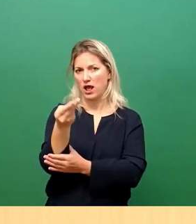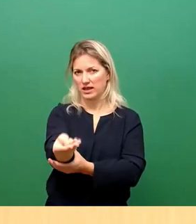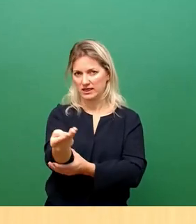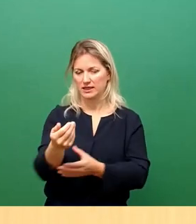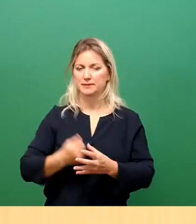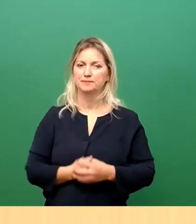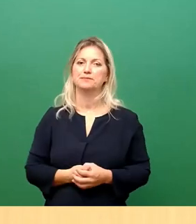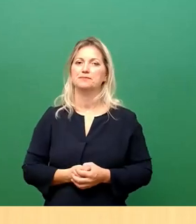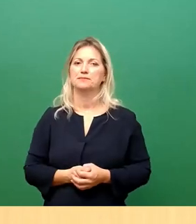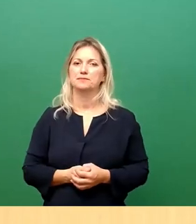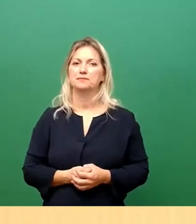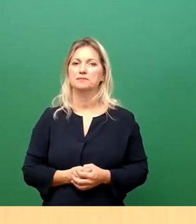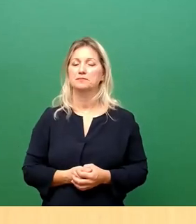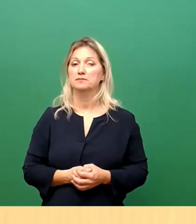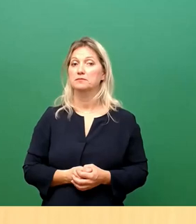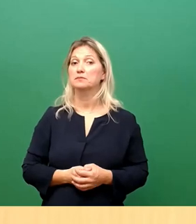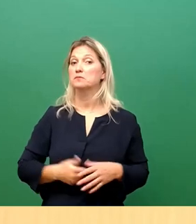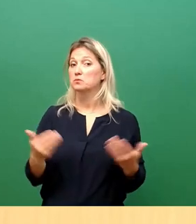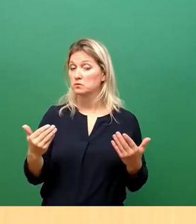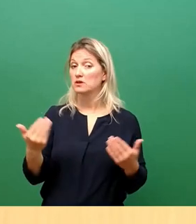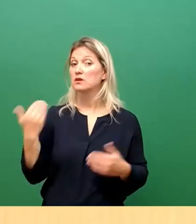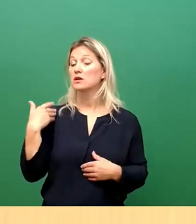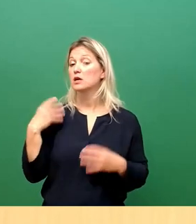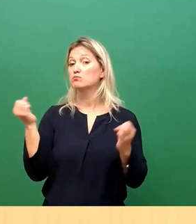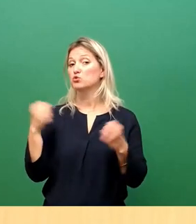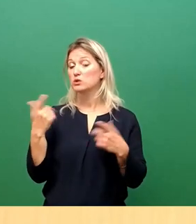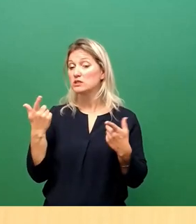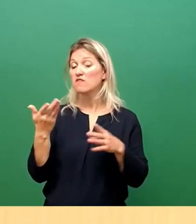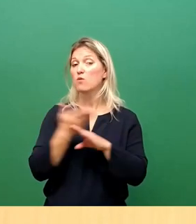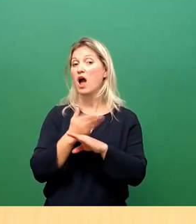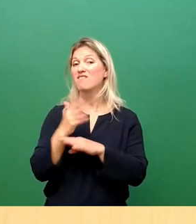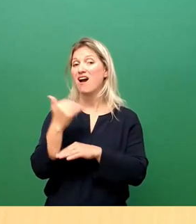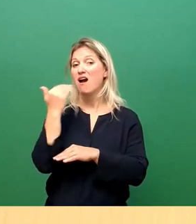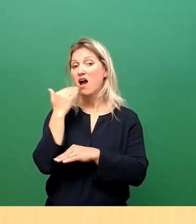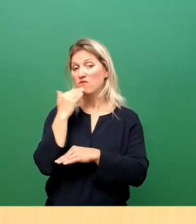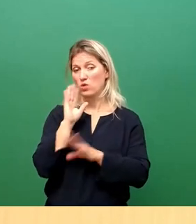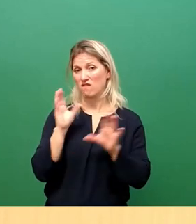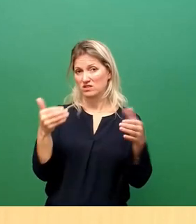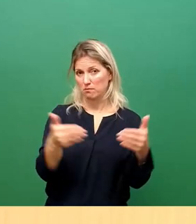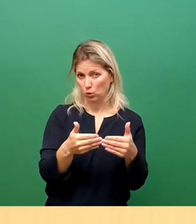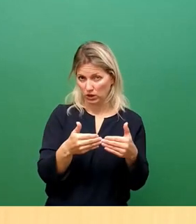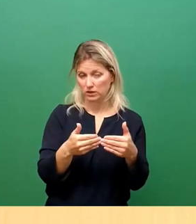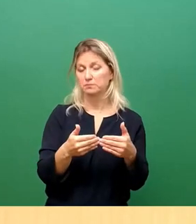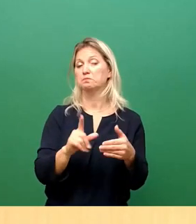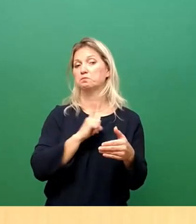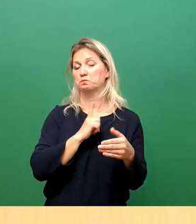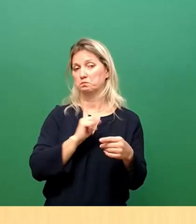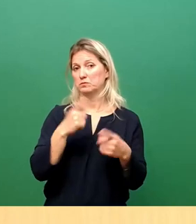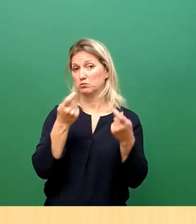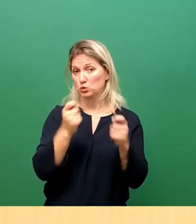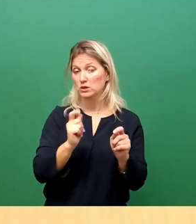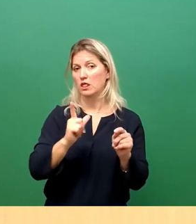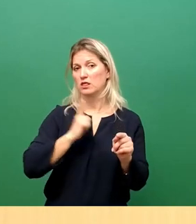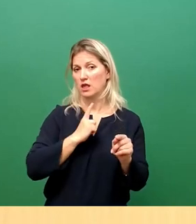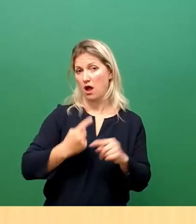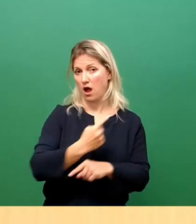Vor der Beschlussfassung ist eine Einwohnerversammlung durchzuführen, folgt in dem nächsten Beschluss. Und dann dauert es noch ein Jahr, die Mehrheit ist immer